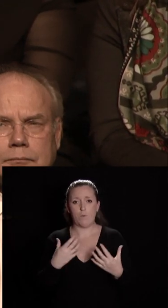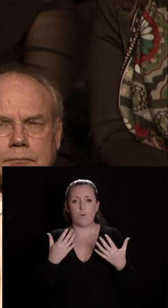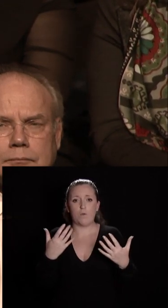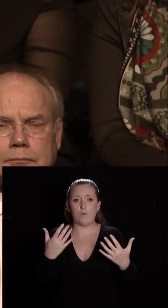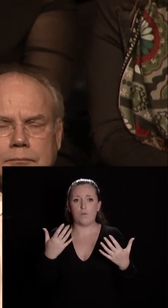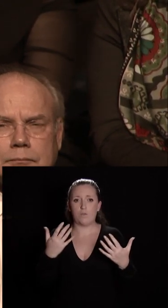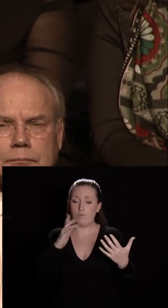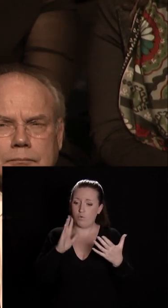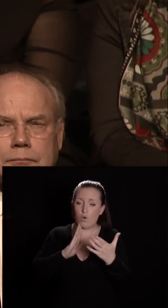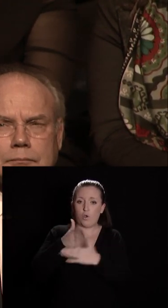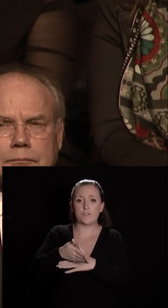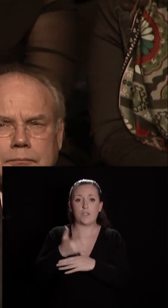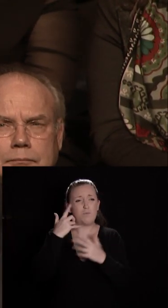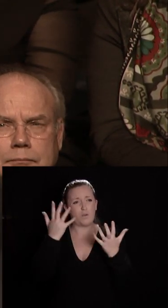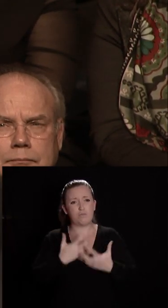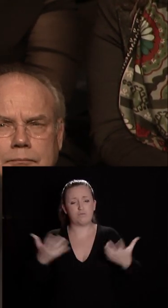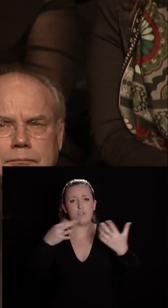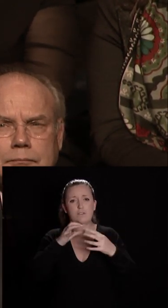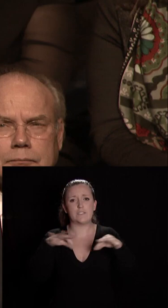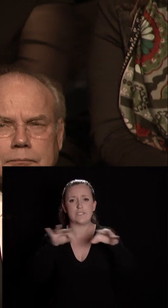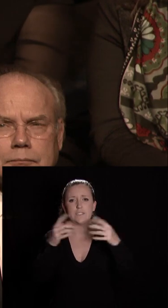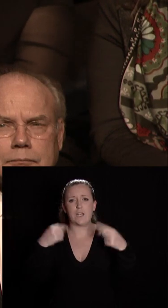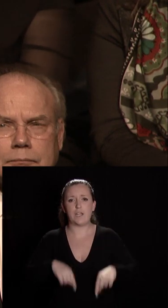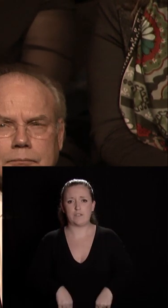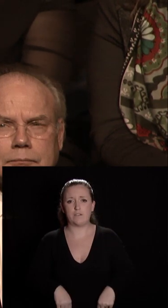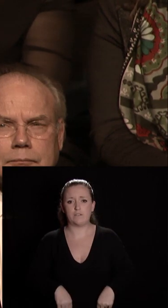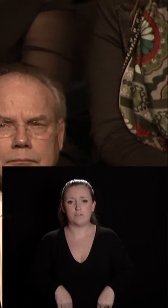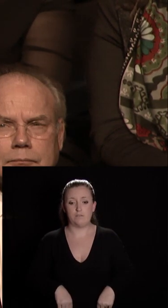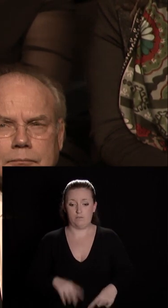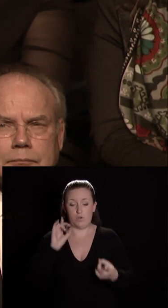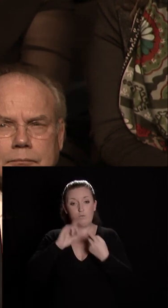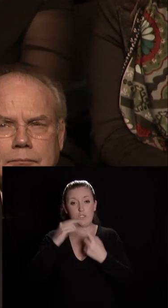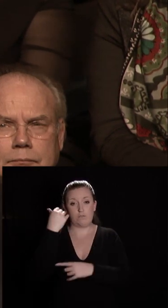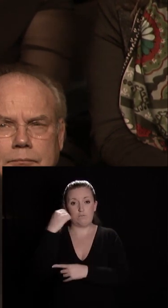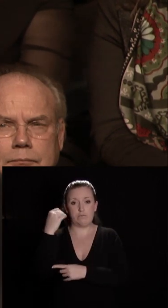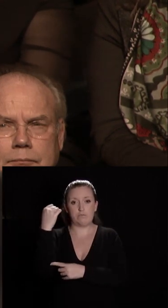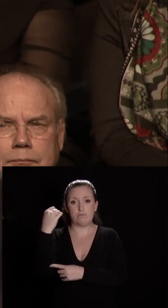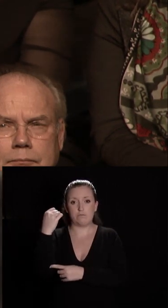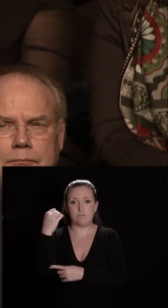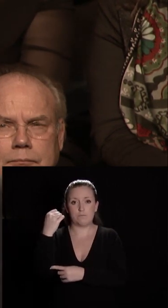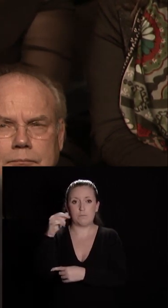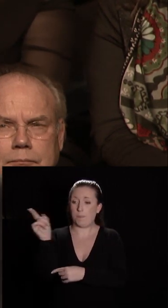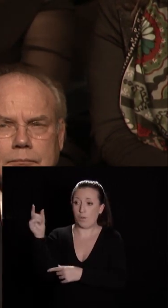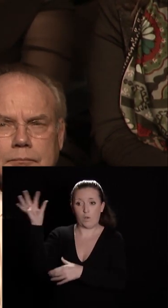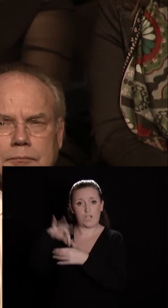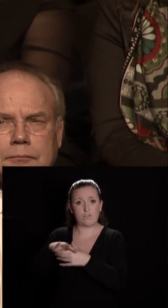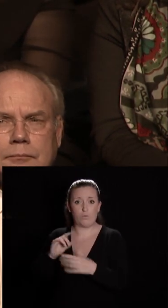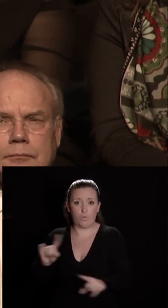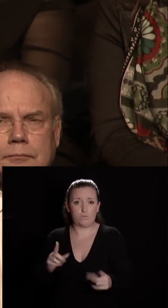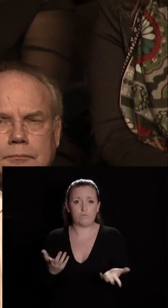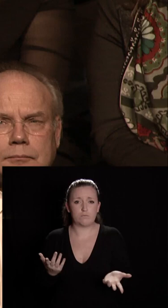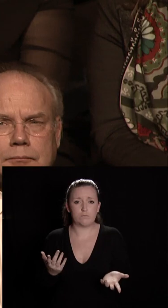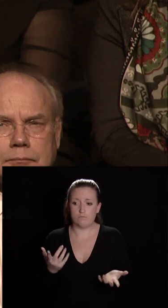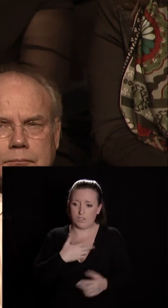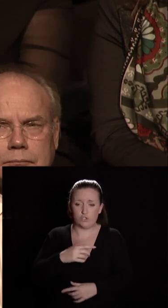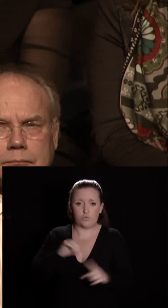de la rentrée pour une grande réception salle des Etats avec un seul objectif ils ne sont pas électeurs ils ne sont